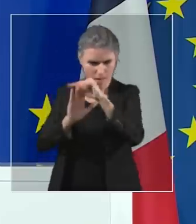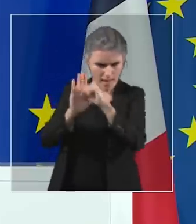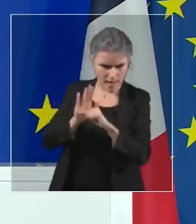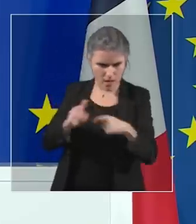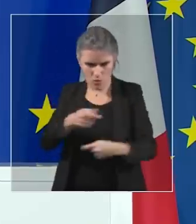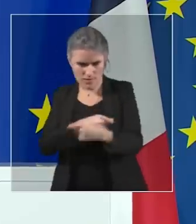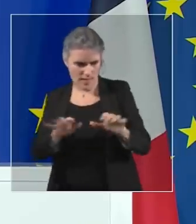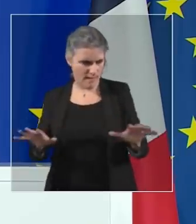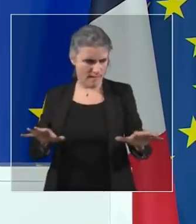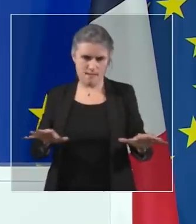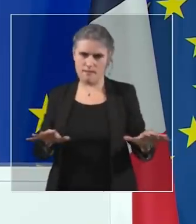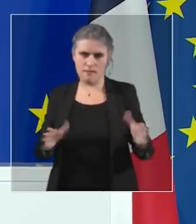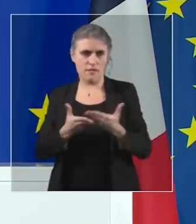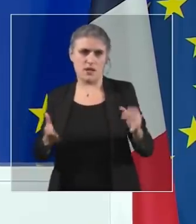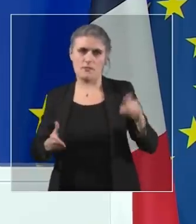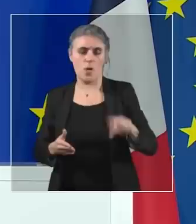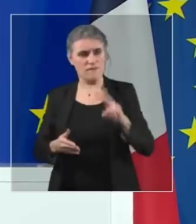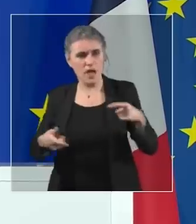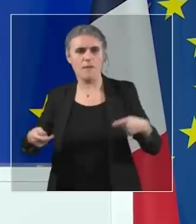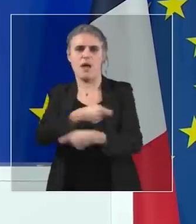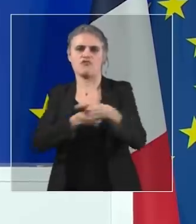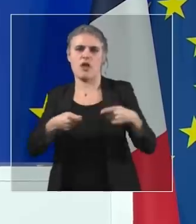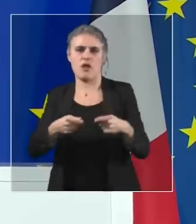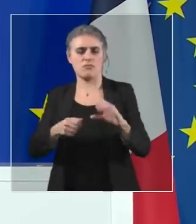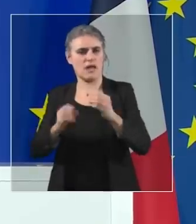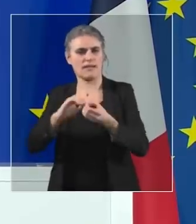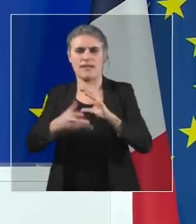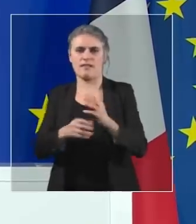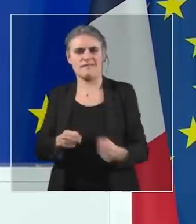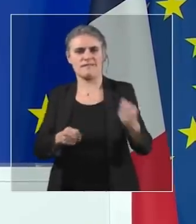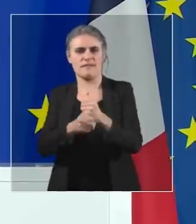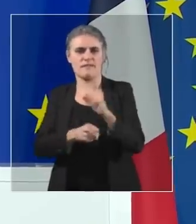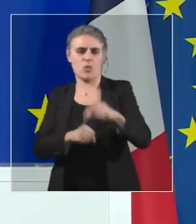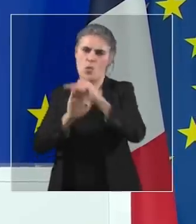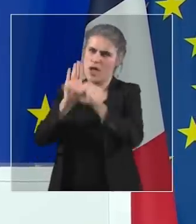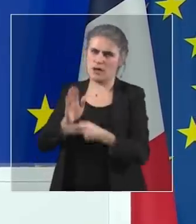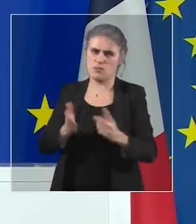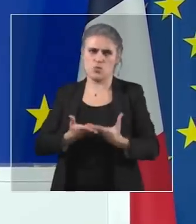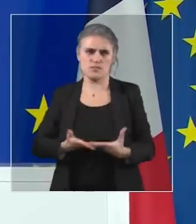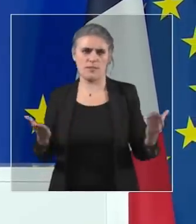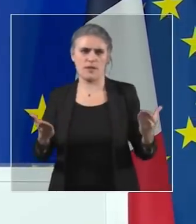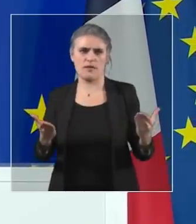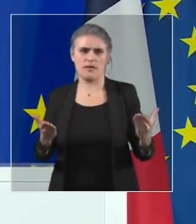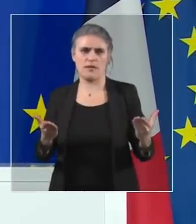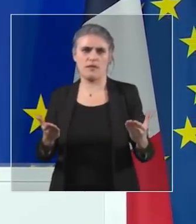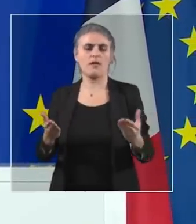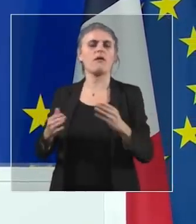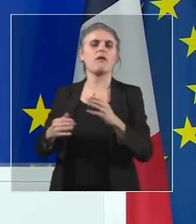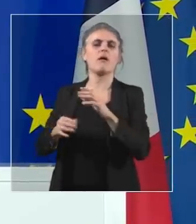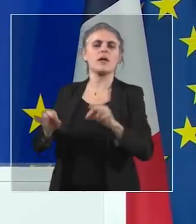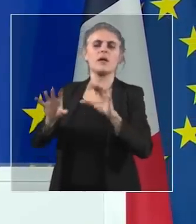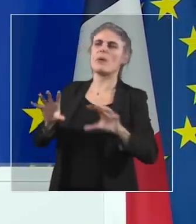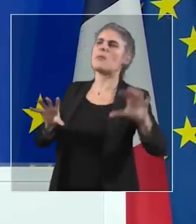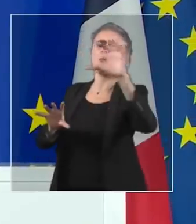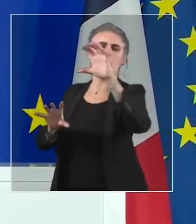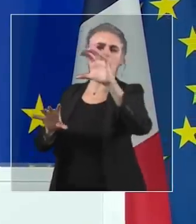si on veut arriver. Créer un vrai marché intégré du numérique. Simplifier nos règles, supprimer les barrières entre les 27 et donc continuer